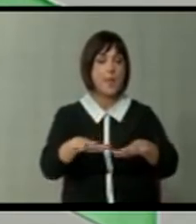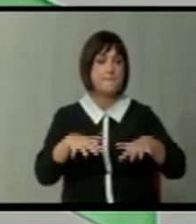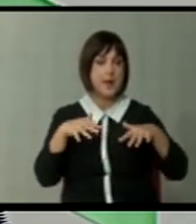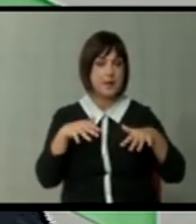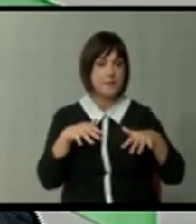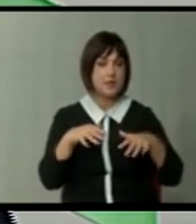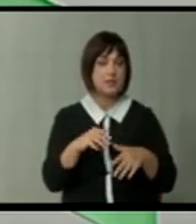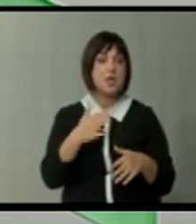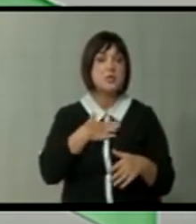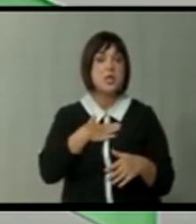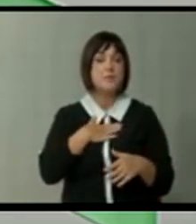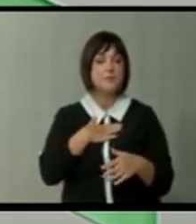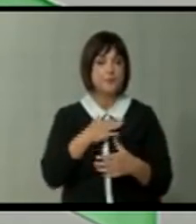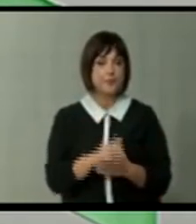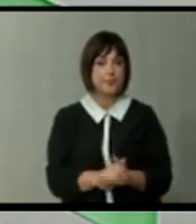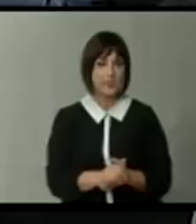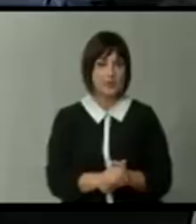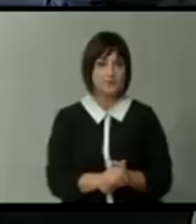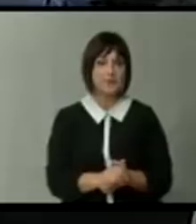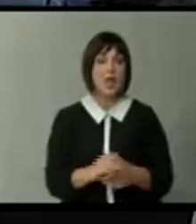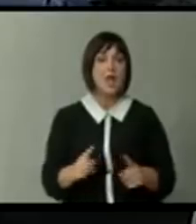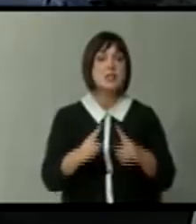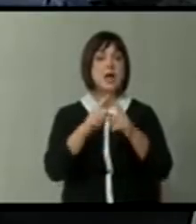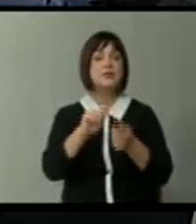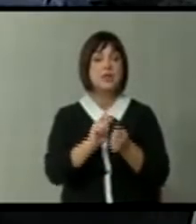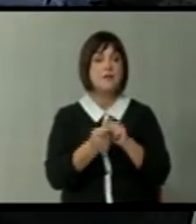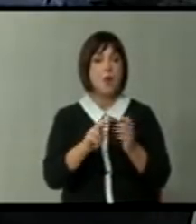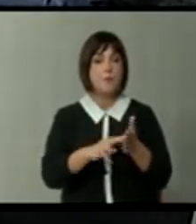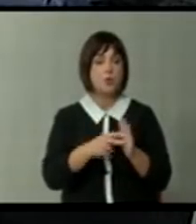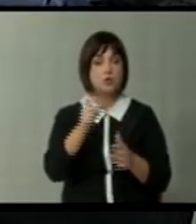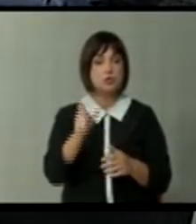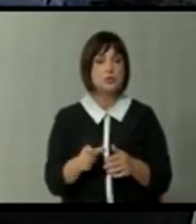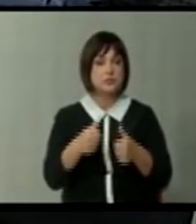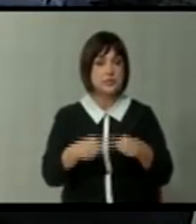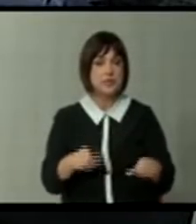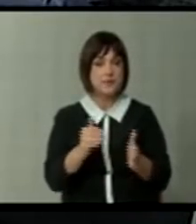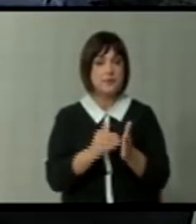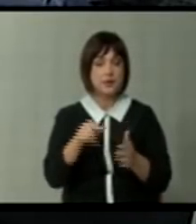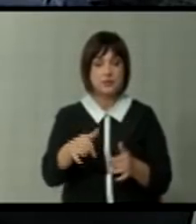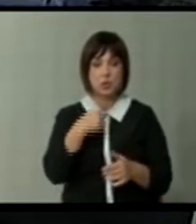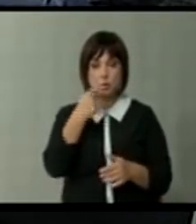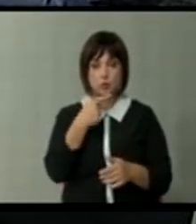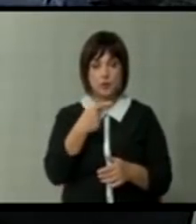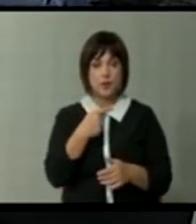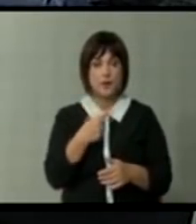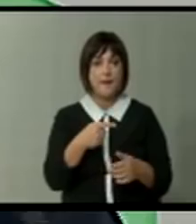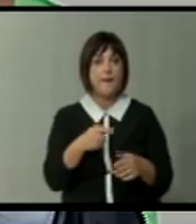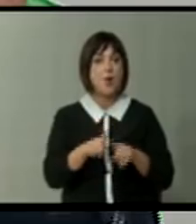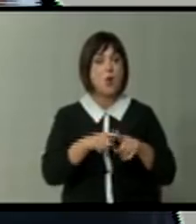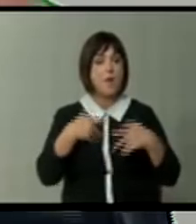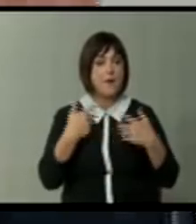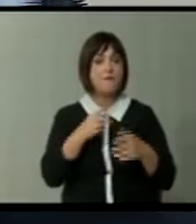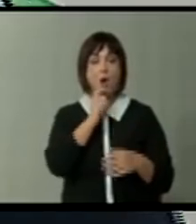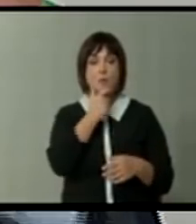Ние имаме сега... Главната реформа на политичкиот систем треба да биде токму тоа што го зборувате себе. Владен во